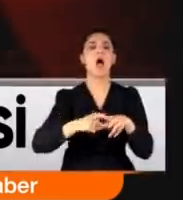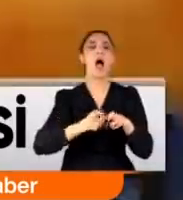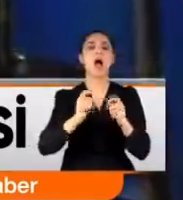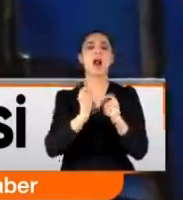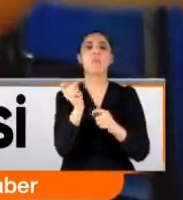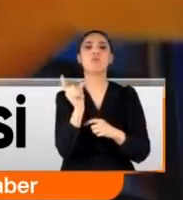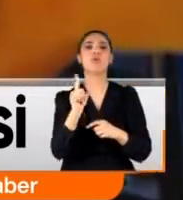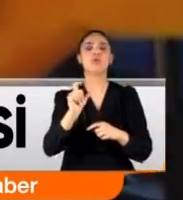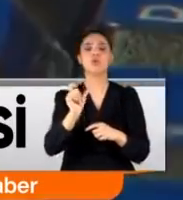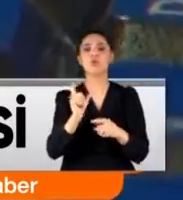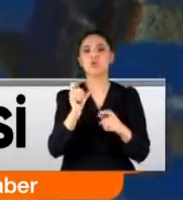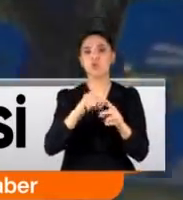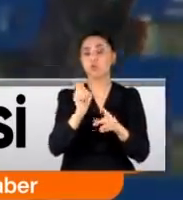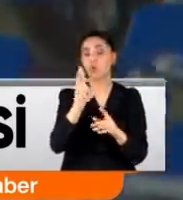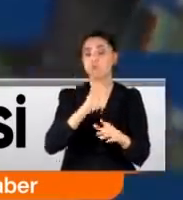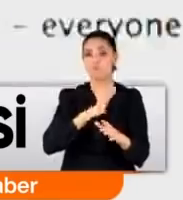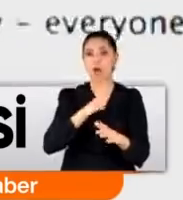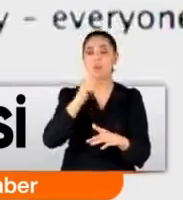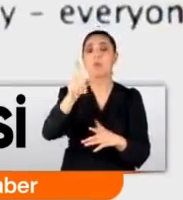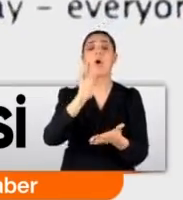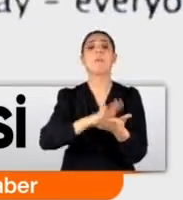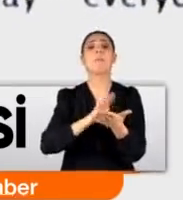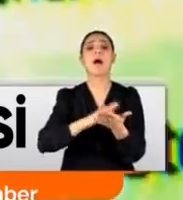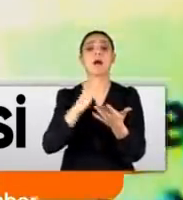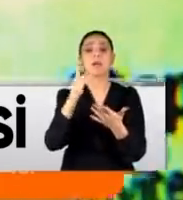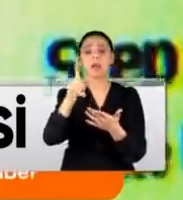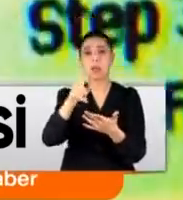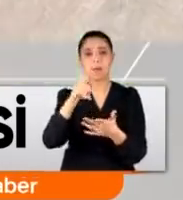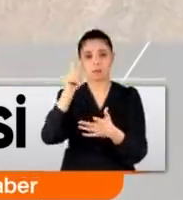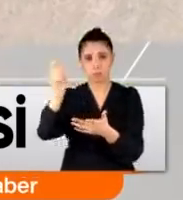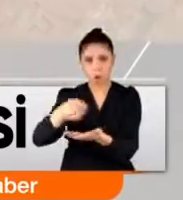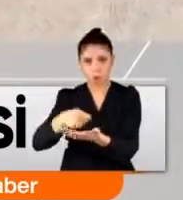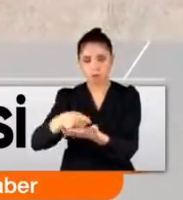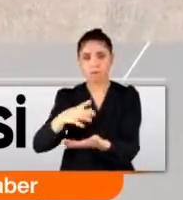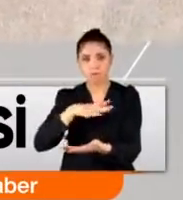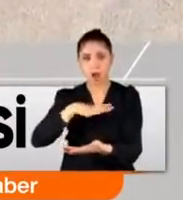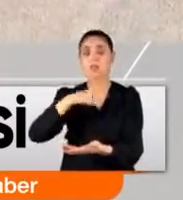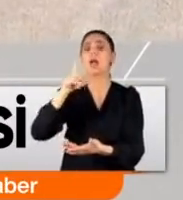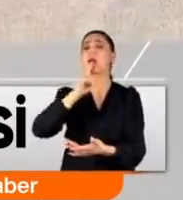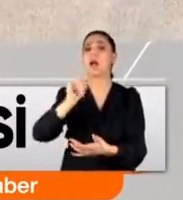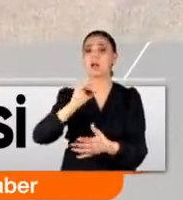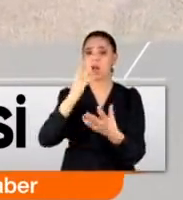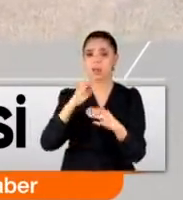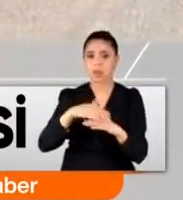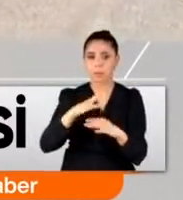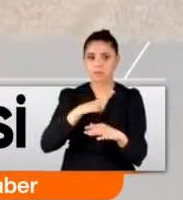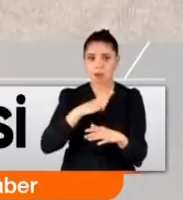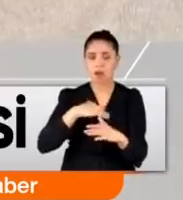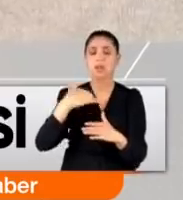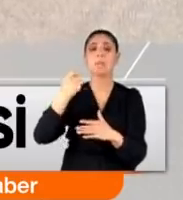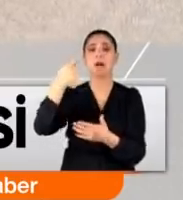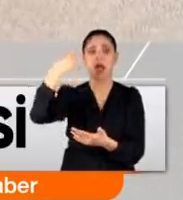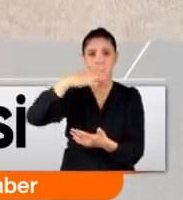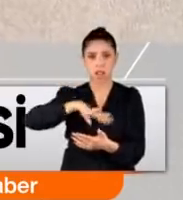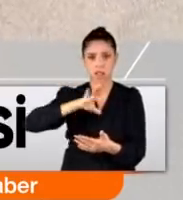mahkeme kararı olmaksızın illegal yolla tazminat ödeğinin de dava açma hakkı var. Avukatın ya da hakarete uğrayanın bu noktada haricen para